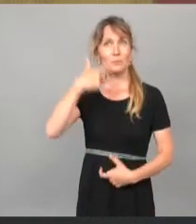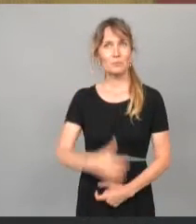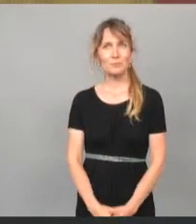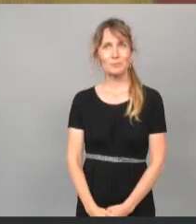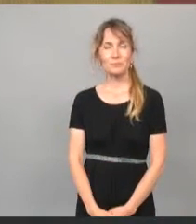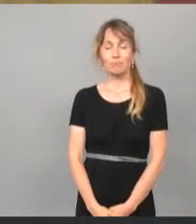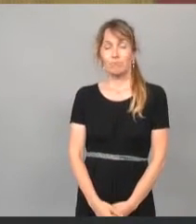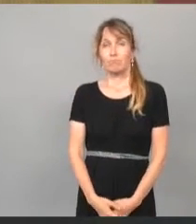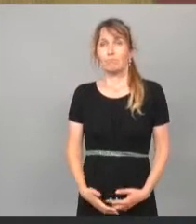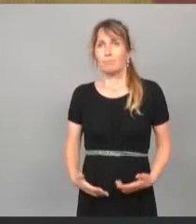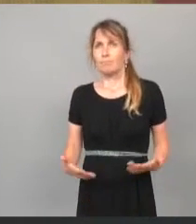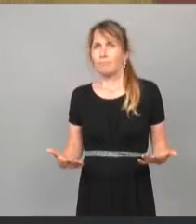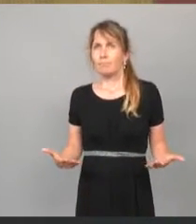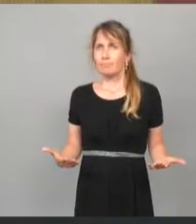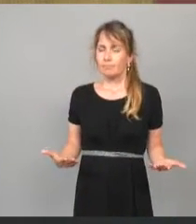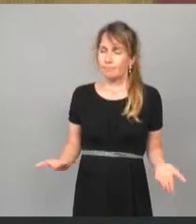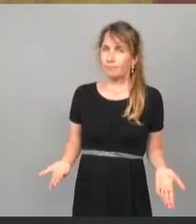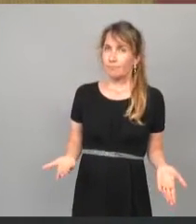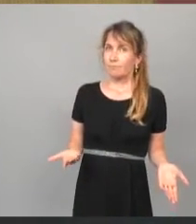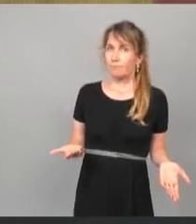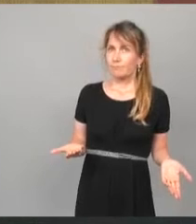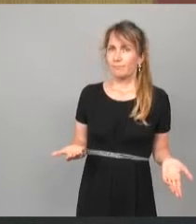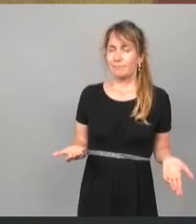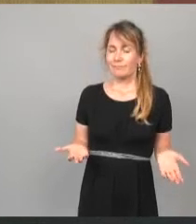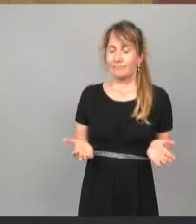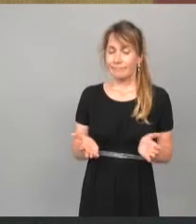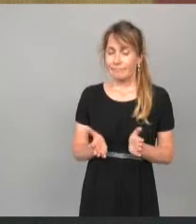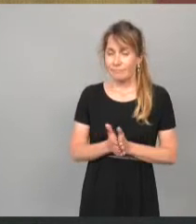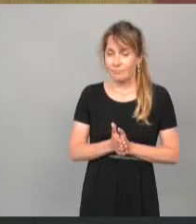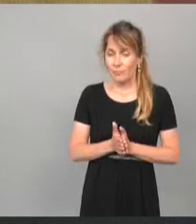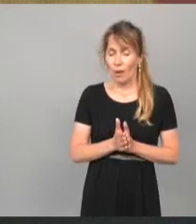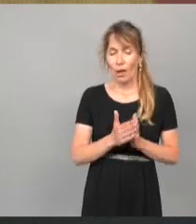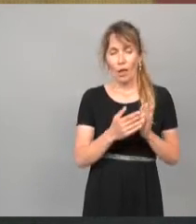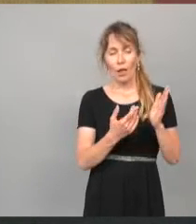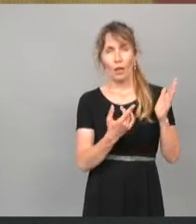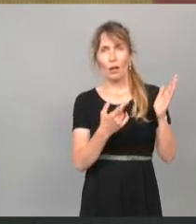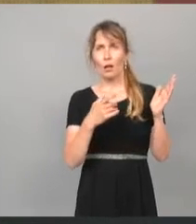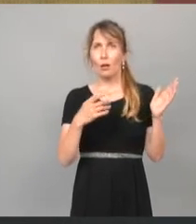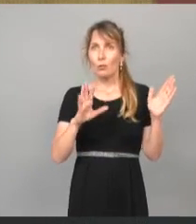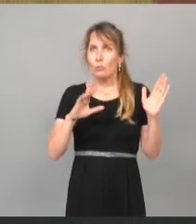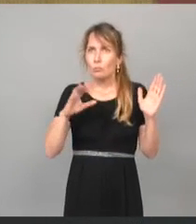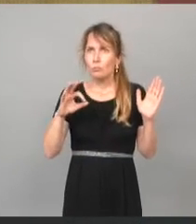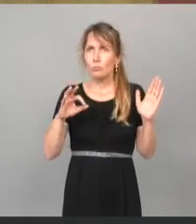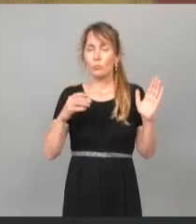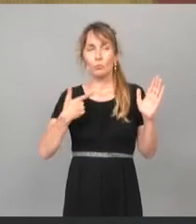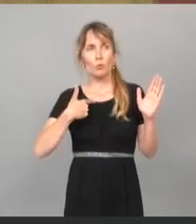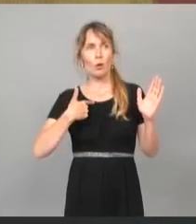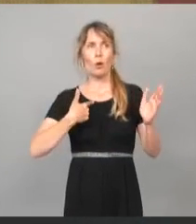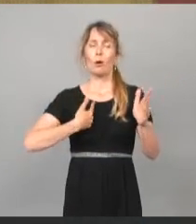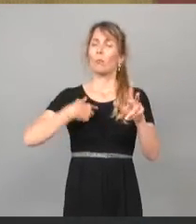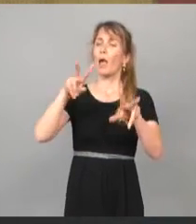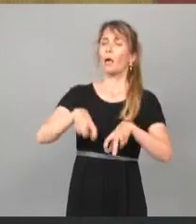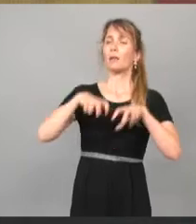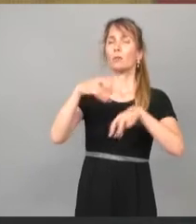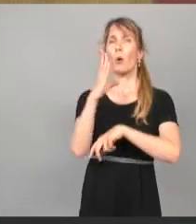J'entends, enfin, ce que je peux dire, qu'on ne supprime pas, effectivement, l'idée d'une agriculture biologique.